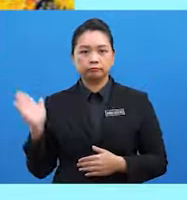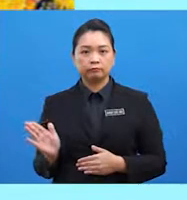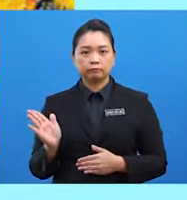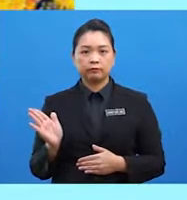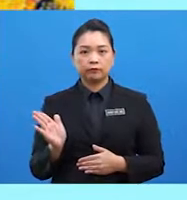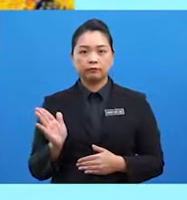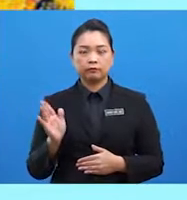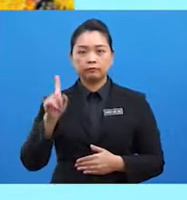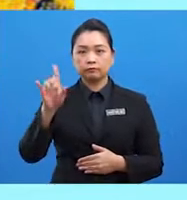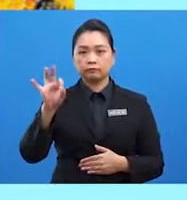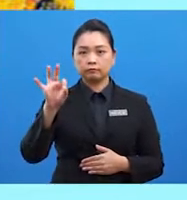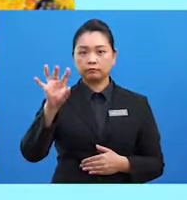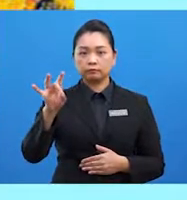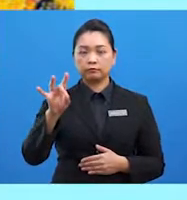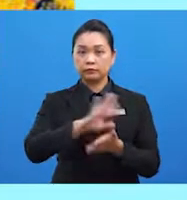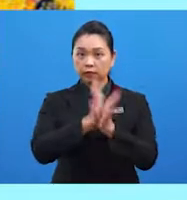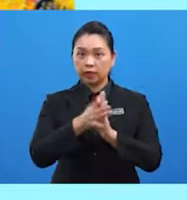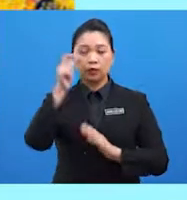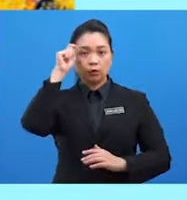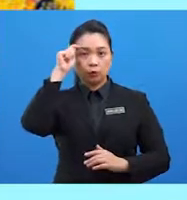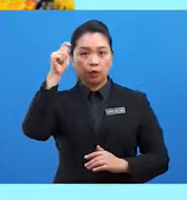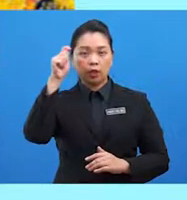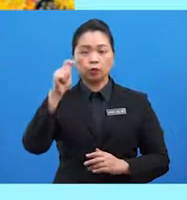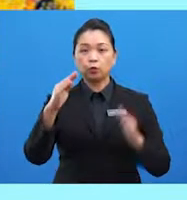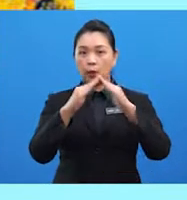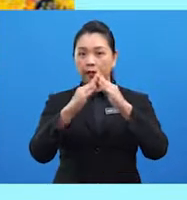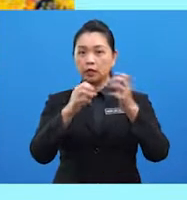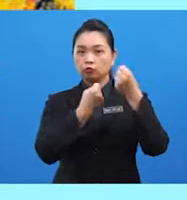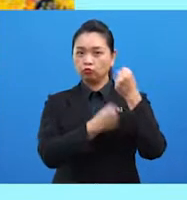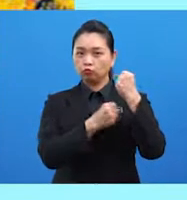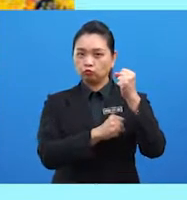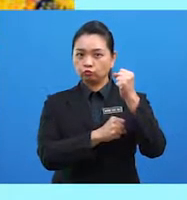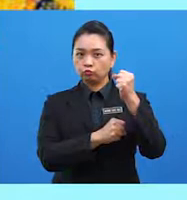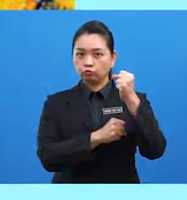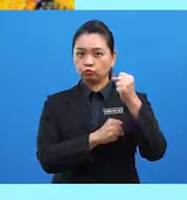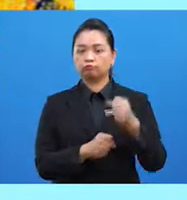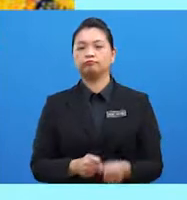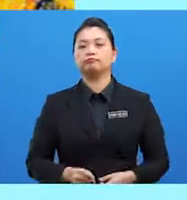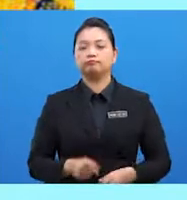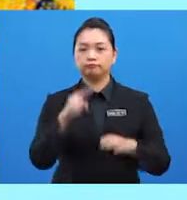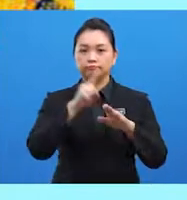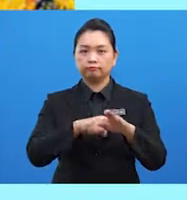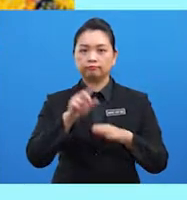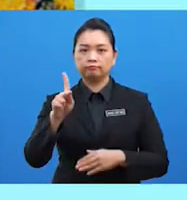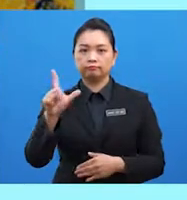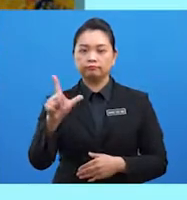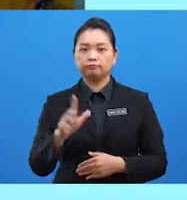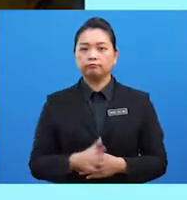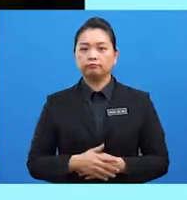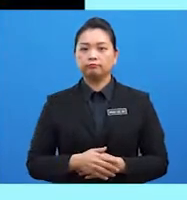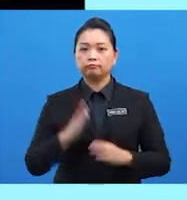Malaysia menjadi tuan rumah sukan Commonwealth sukom ke-16 yang diadakan di Kuala Lumpur.